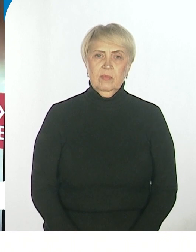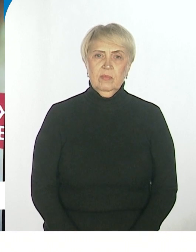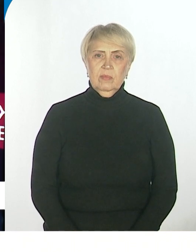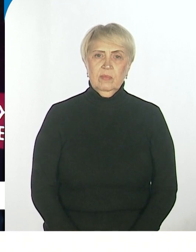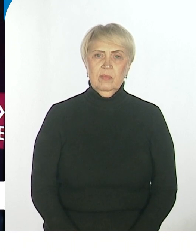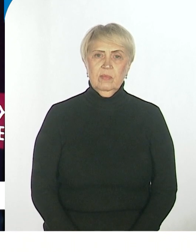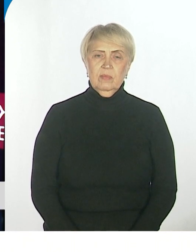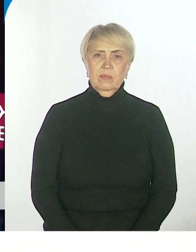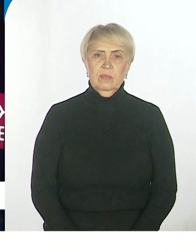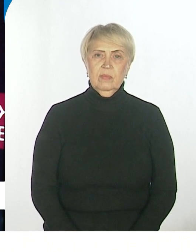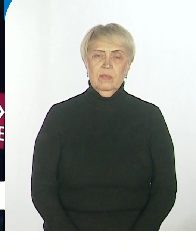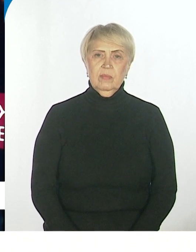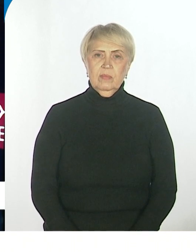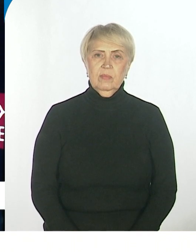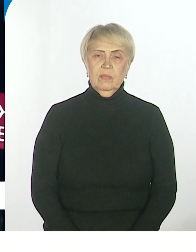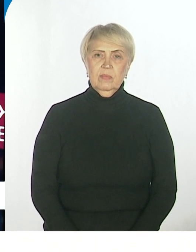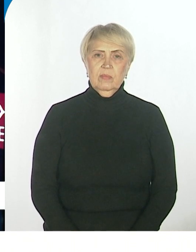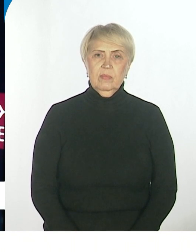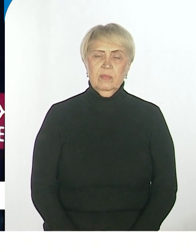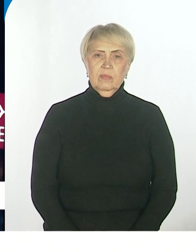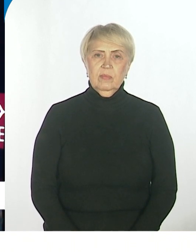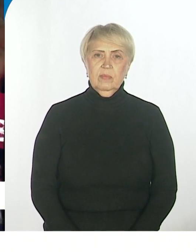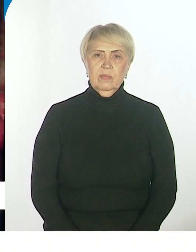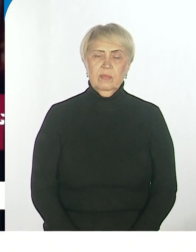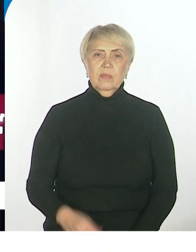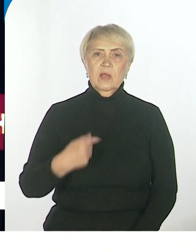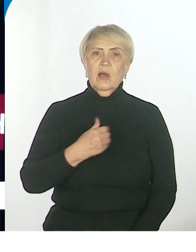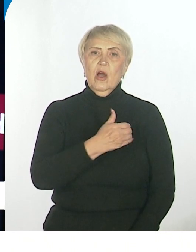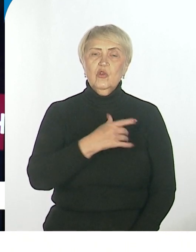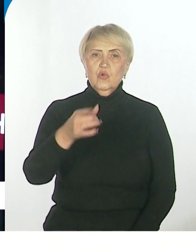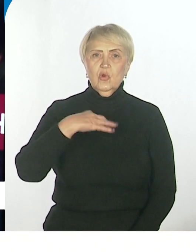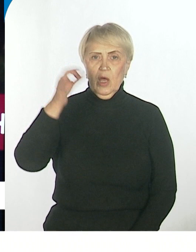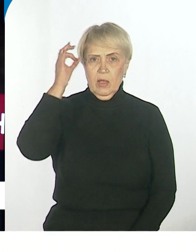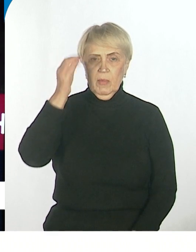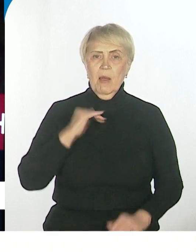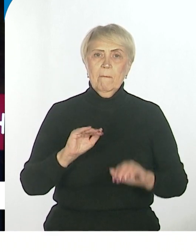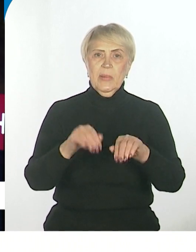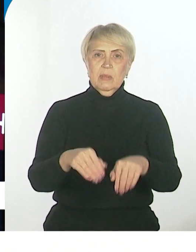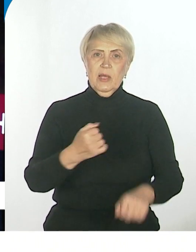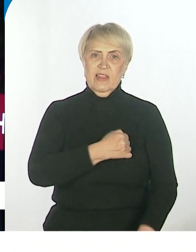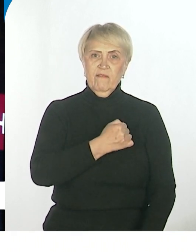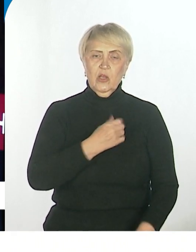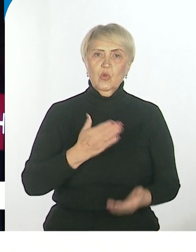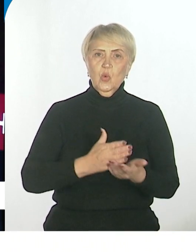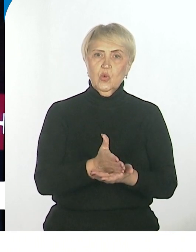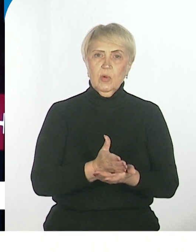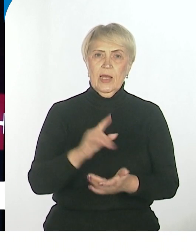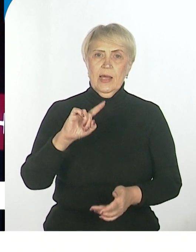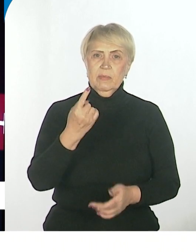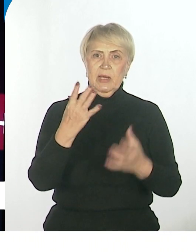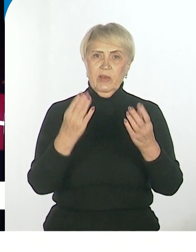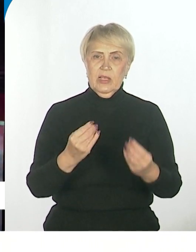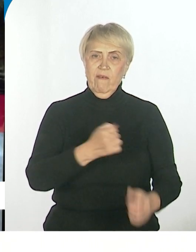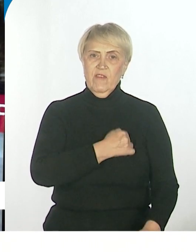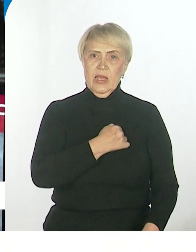не говорят всегда об одной важной вещи. Вот хочу напомнить, да, что при поступлении на военную службу с первого дня